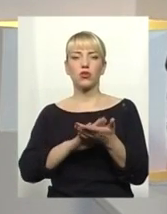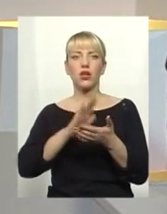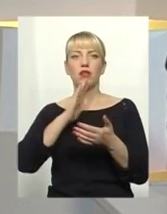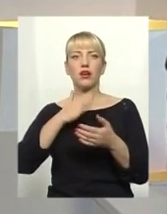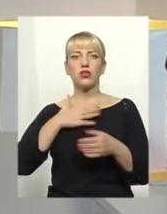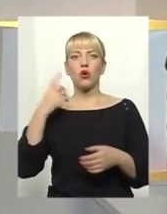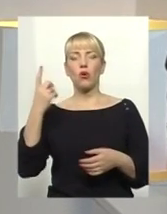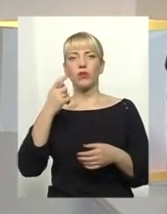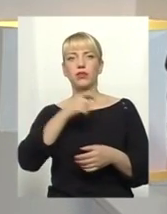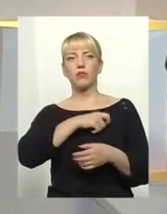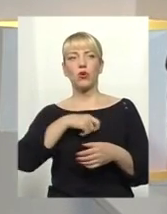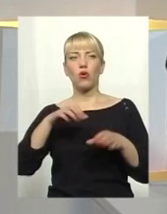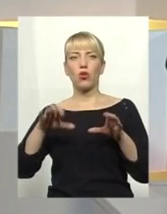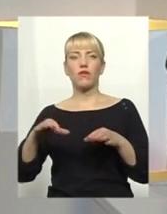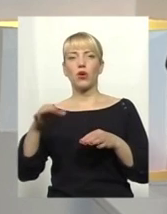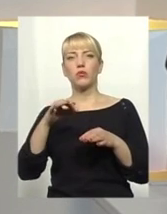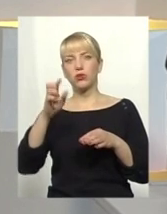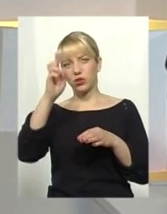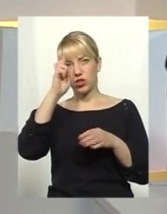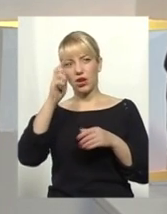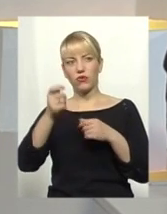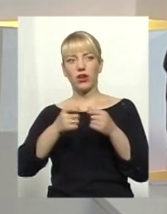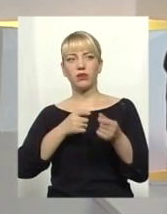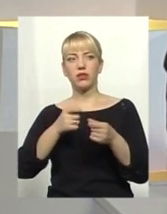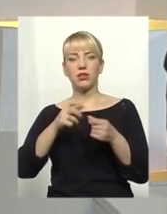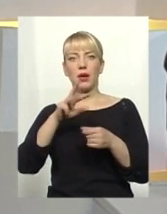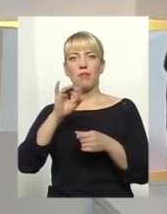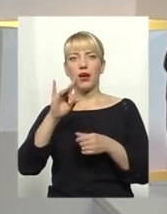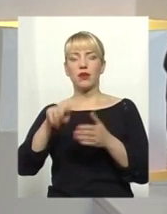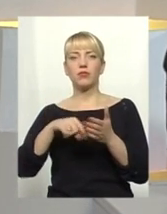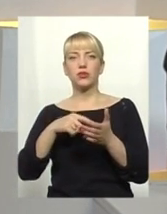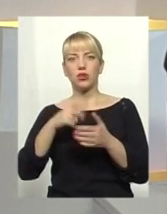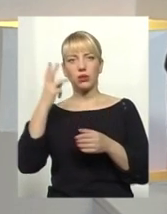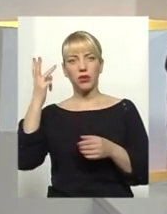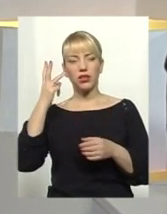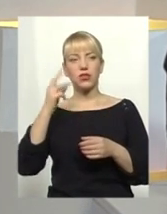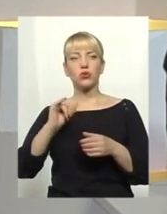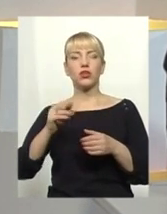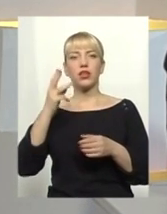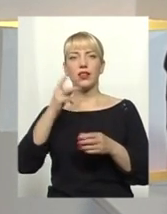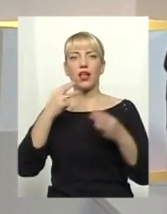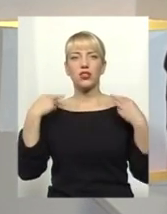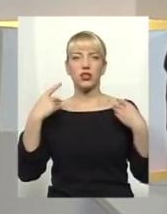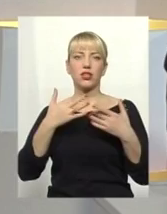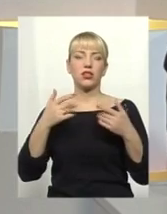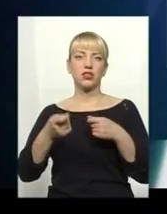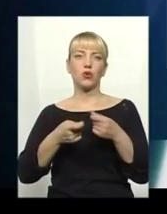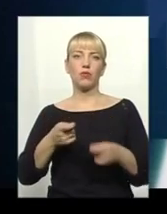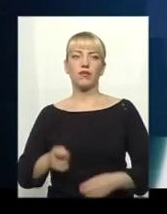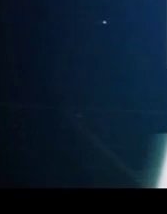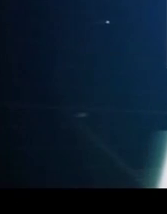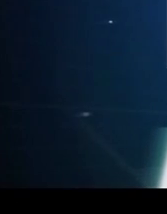обласні посадовці, зокрема голова обласної державної адміністрації, мер міста Хмельницького і начальники різних управлінь. Будь ласка.